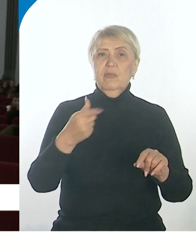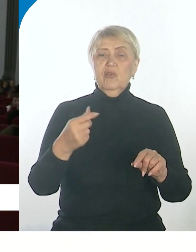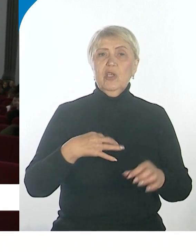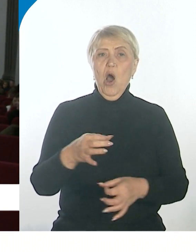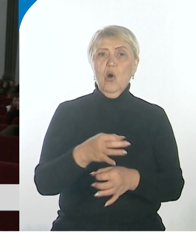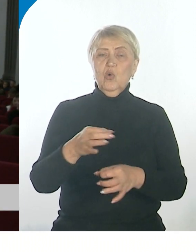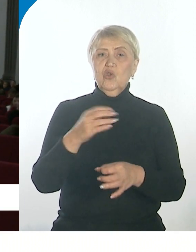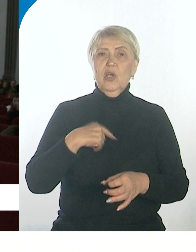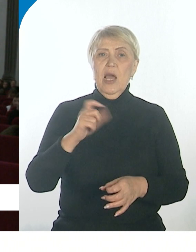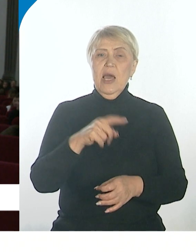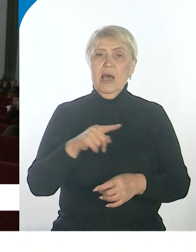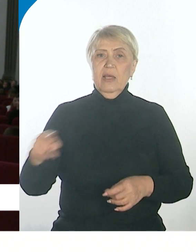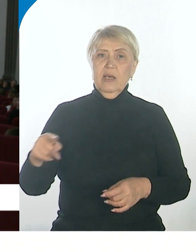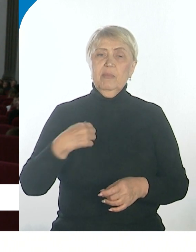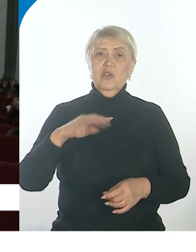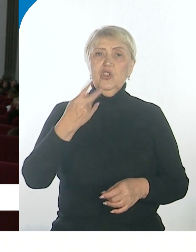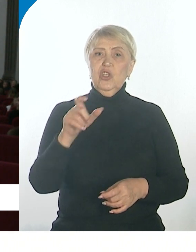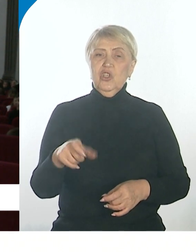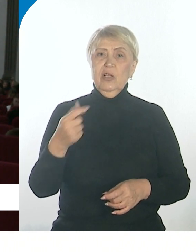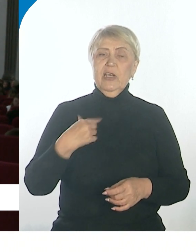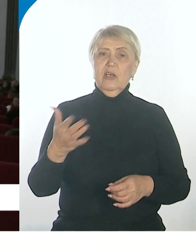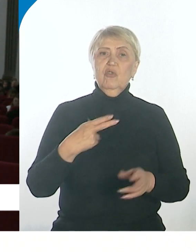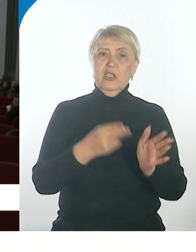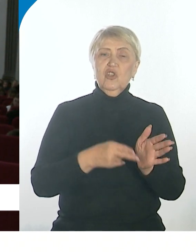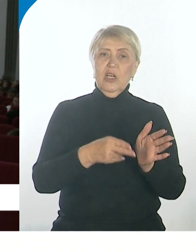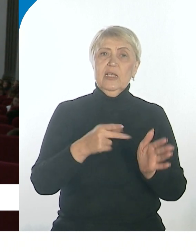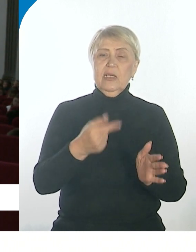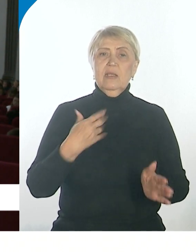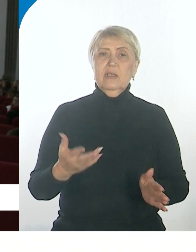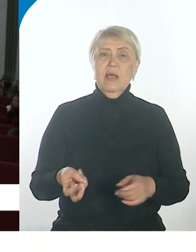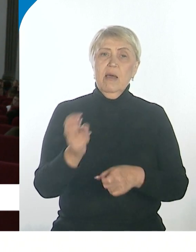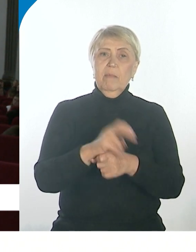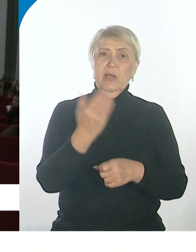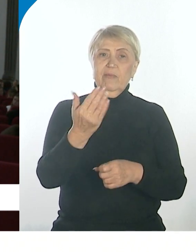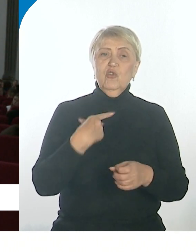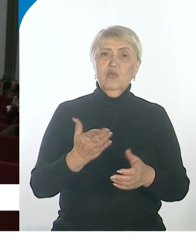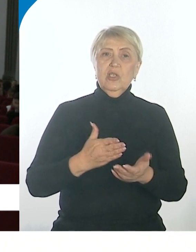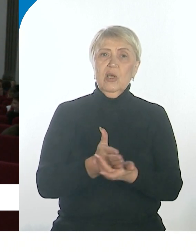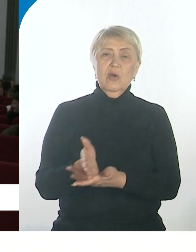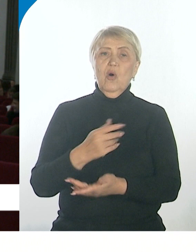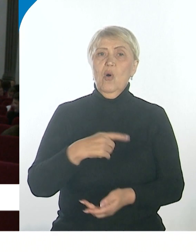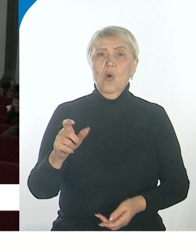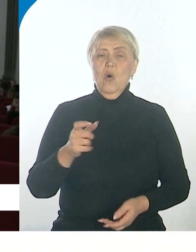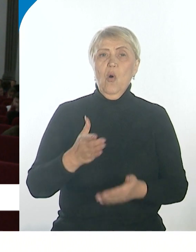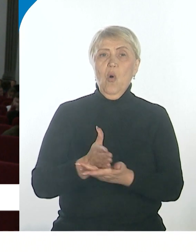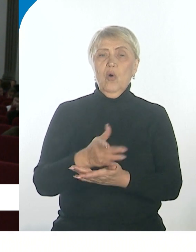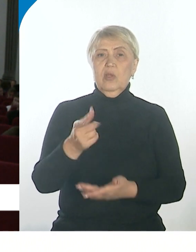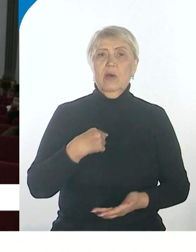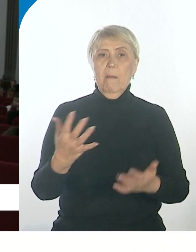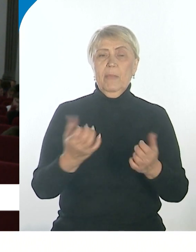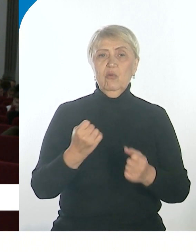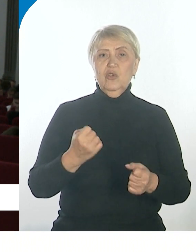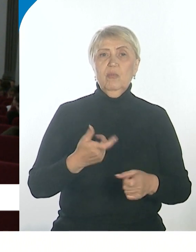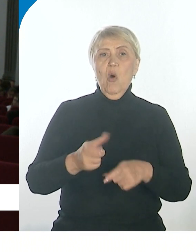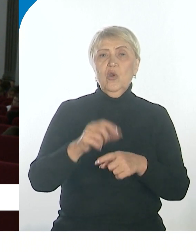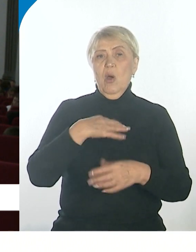44 студента железки приедут на окружной этап проекта «Твой ход». Мы надеемся, что мы получим невероятное удовольствие и опыт и